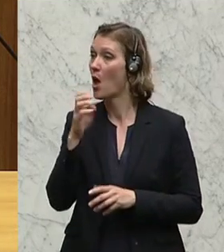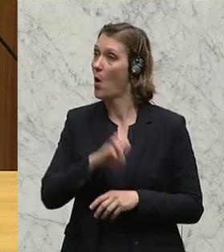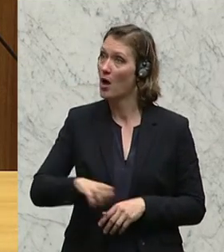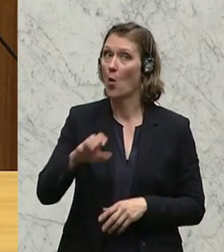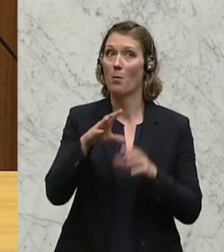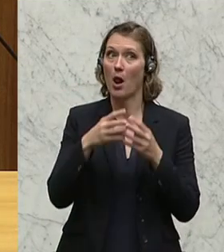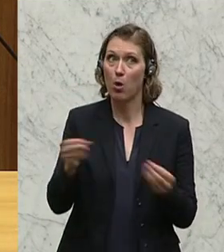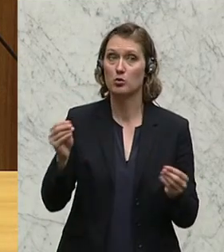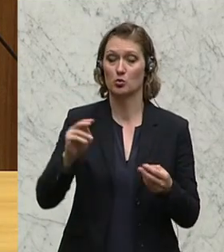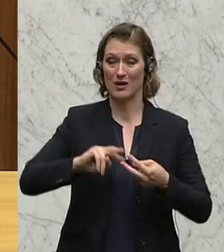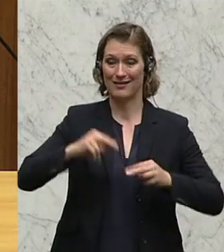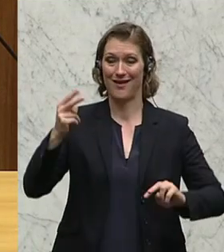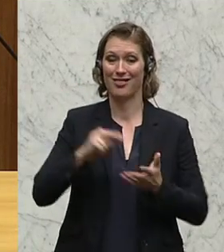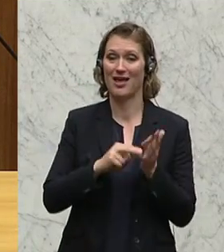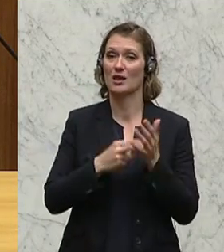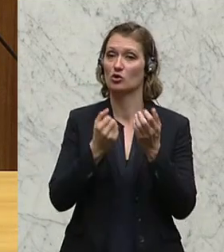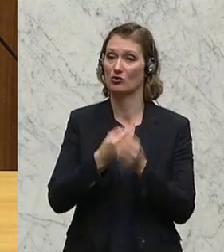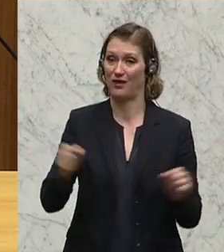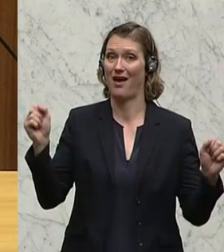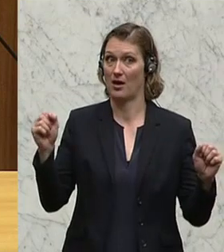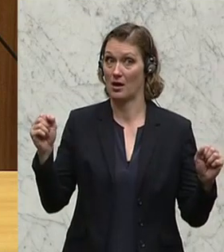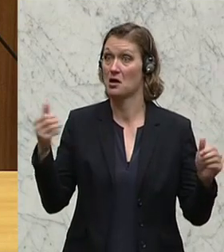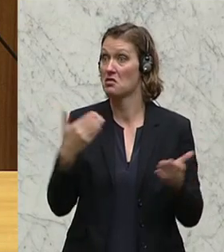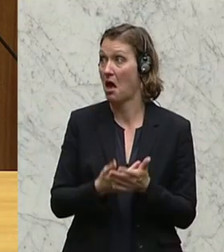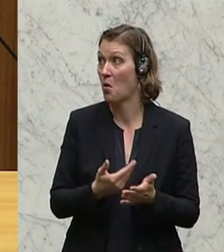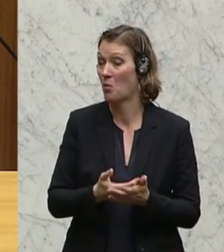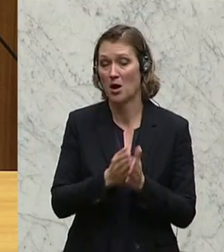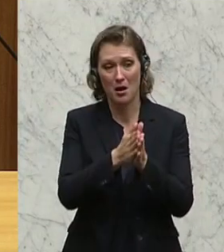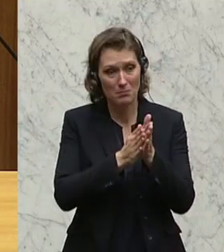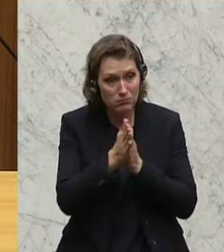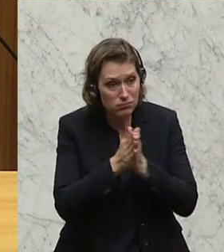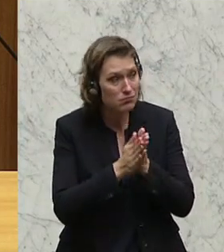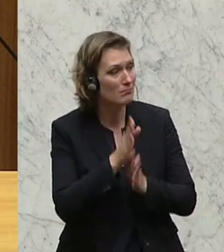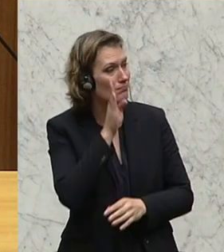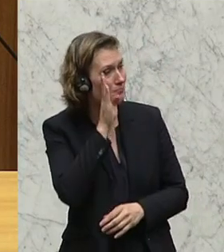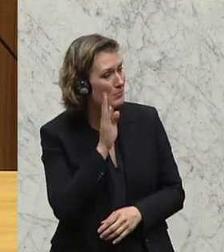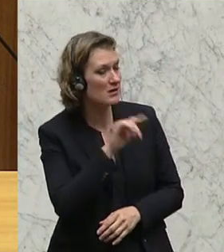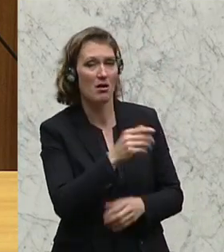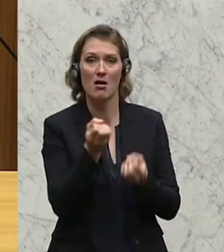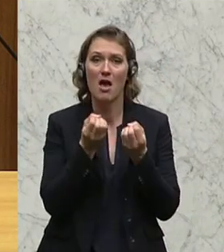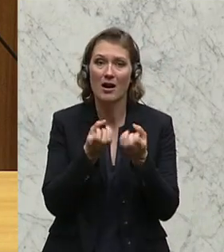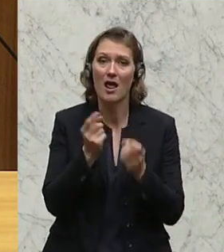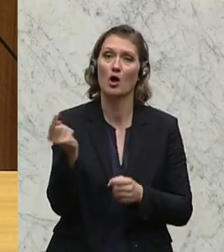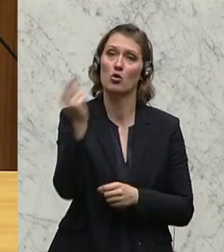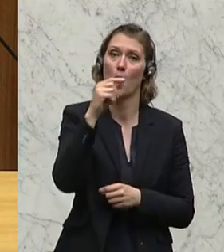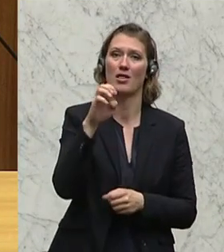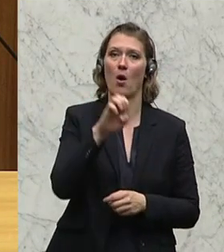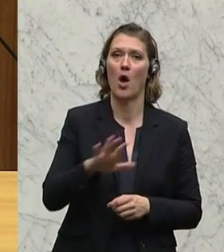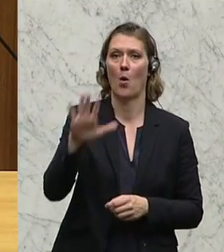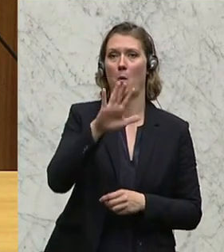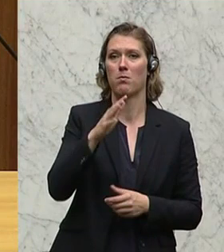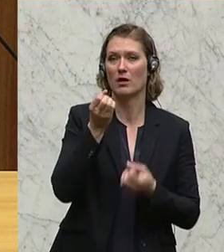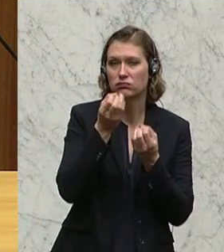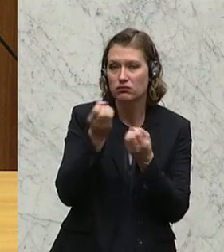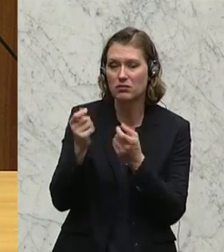europäische, gentechnikfreie Landwirtschaft sicherstellen. Und daher ersuche ich sie, auch in diesem Sinne das so zu erläutern auf europäischer Ebene. Und